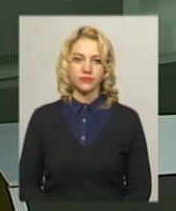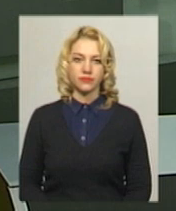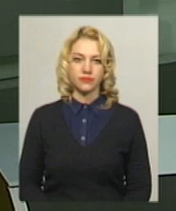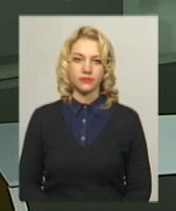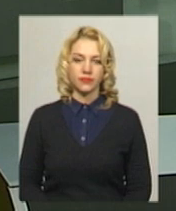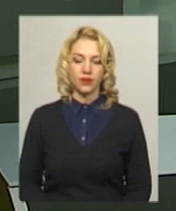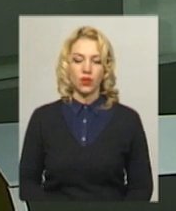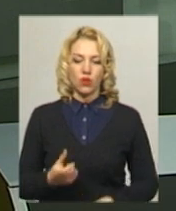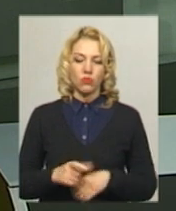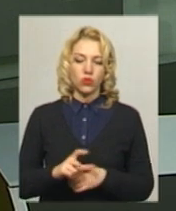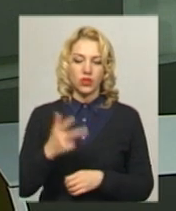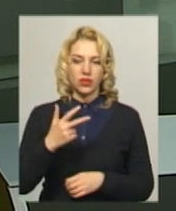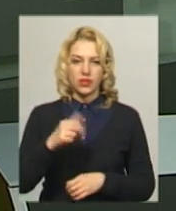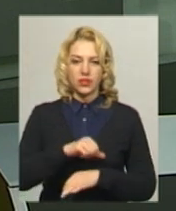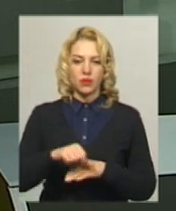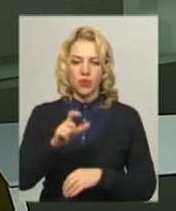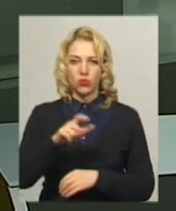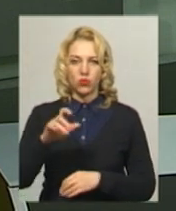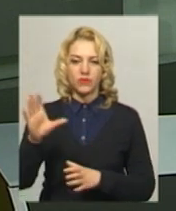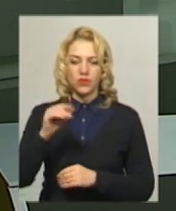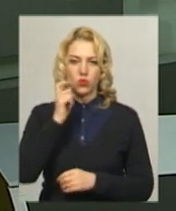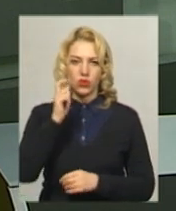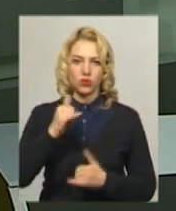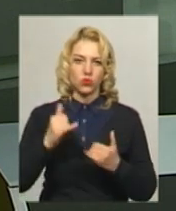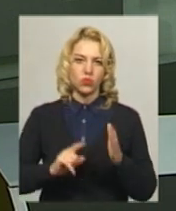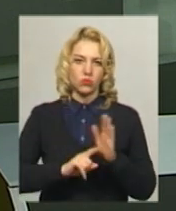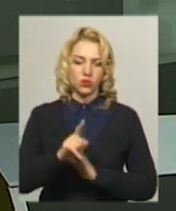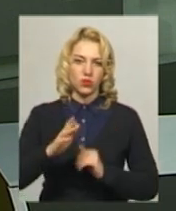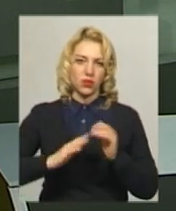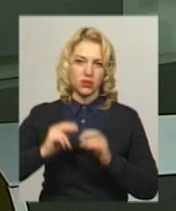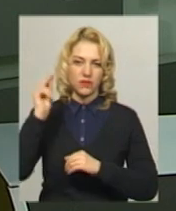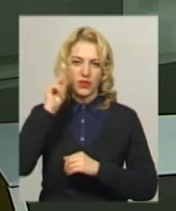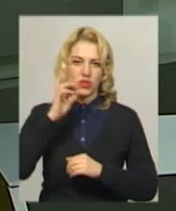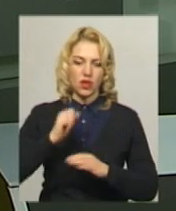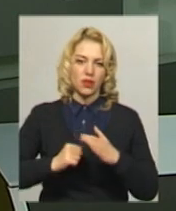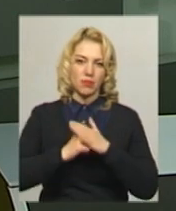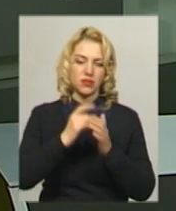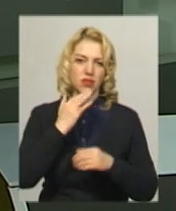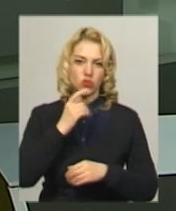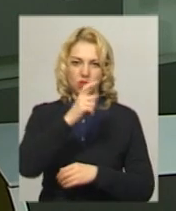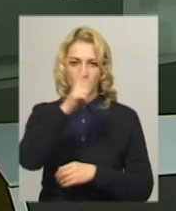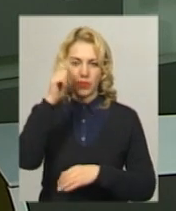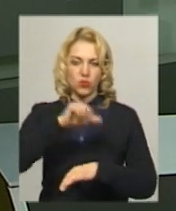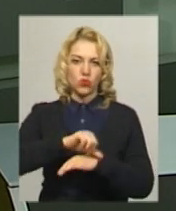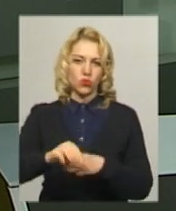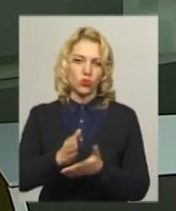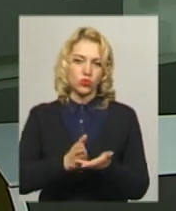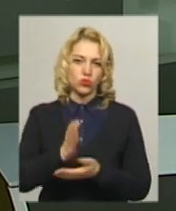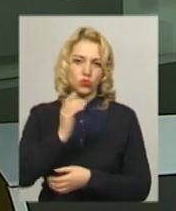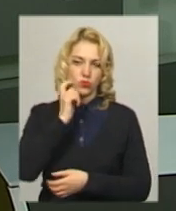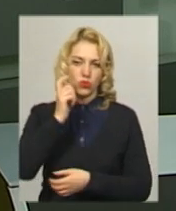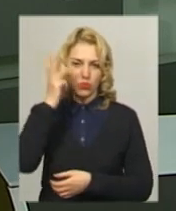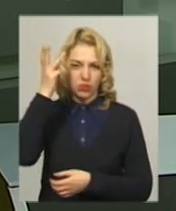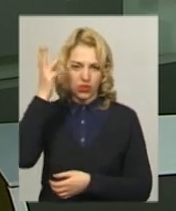Понад 30 прикордонників з усієї України сьогодні розпочали практичні навчання на базі Національної академії прикордонної служби у